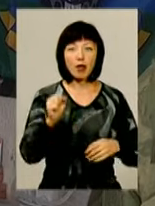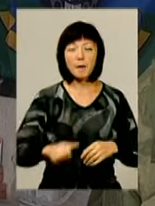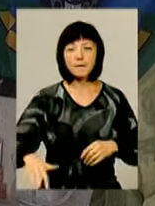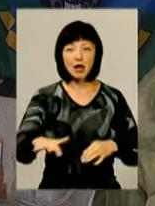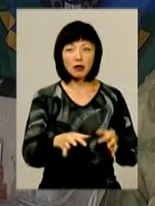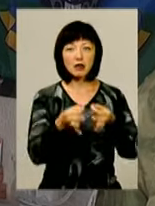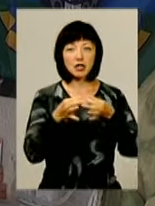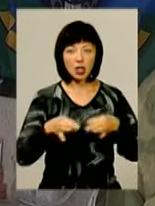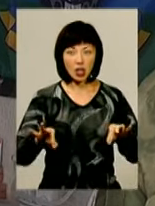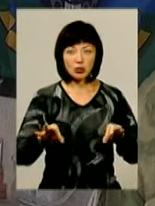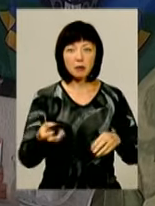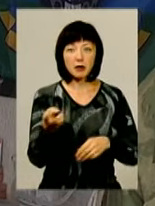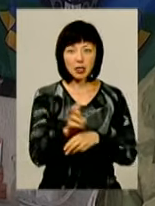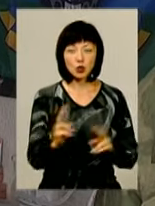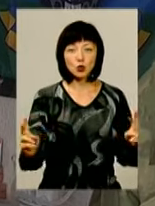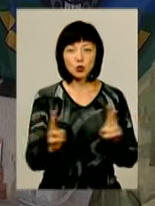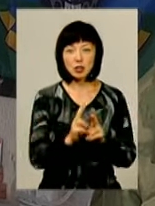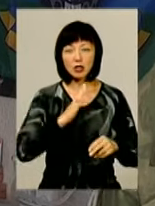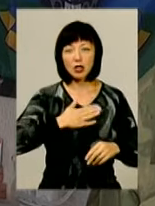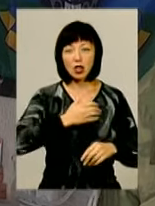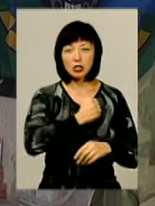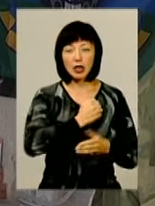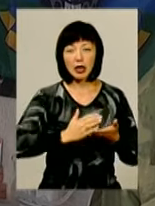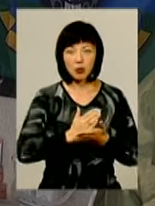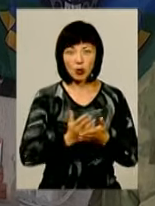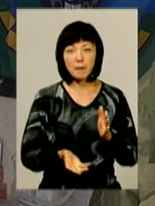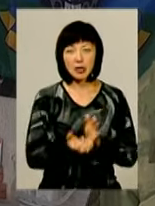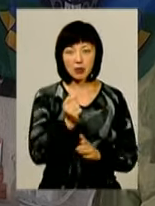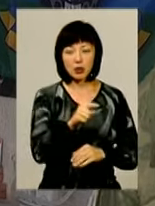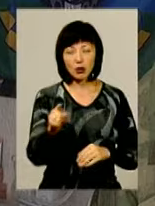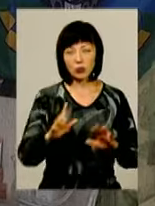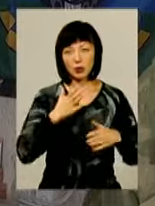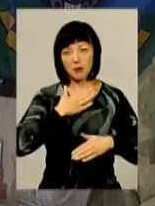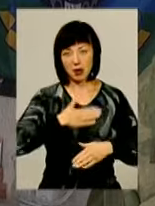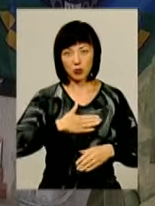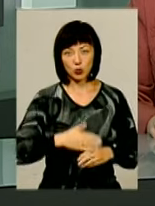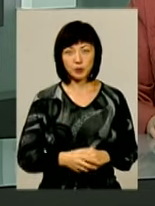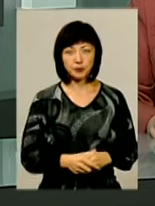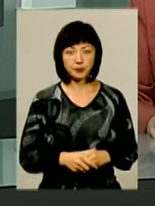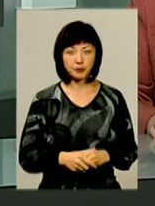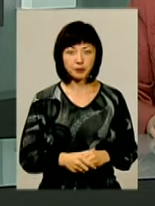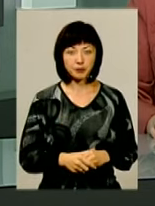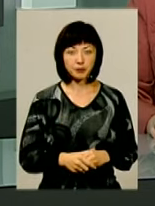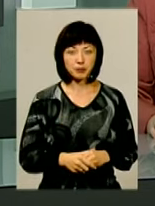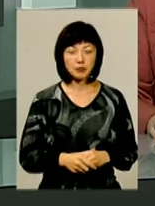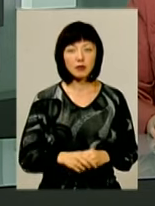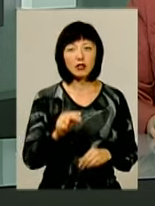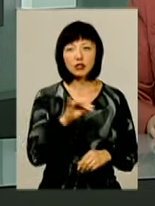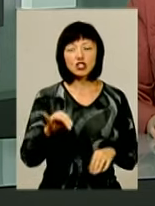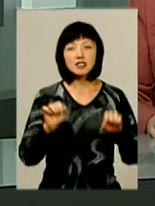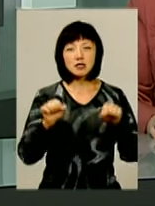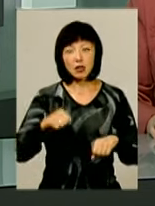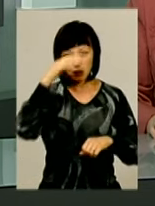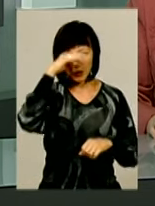Незалежності, прийдіть, зустріньте наших кіборгів, підтримаємо їх, їм буде дуже приємно. Чи здатна